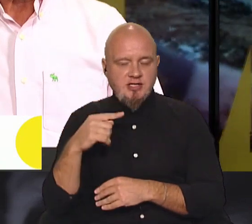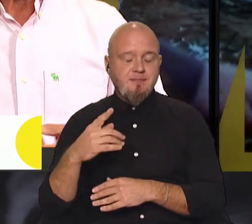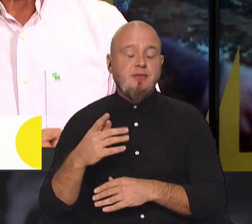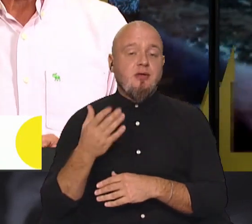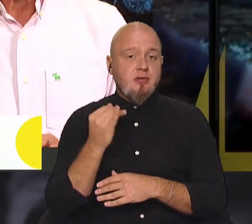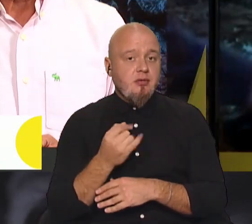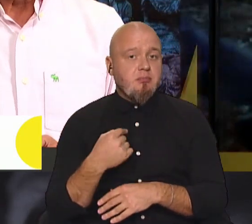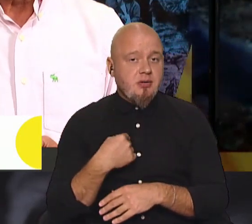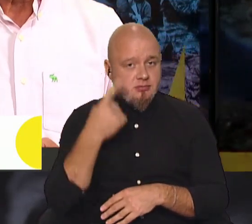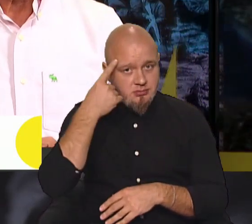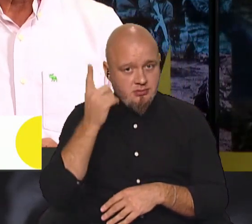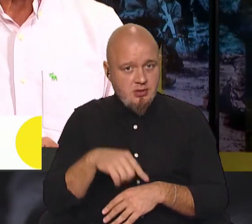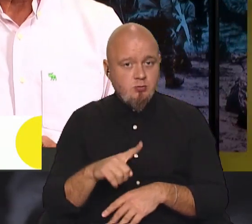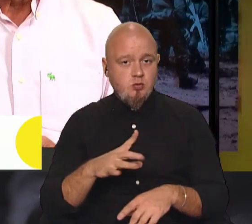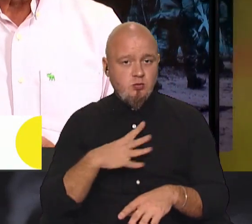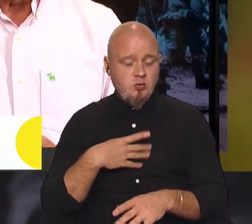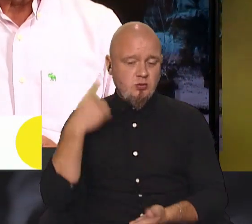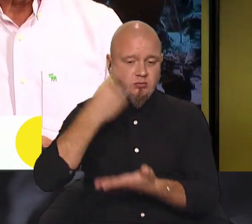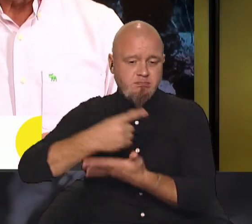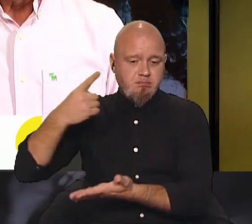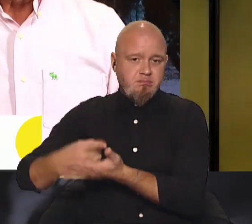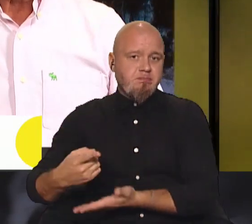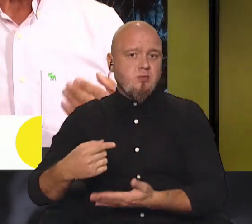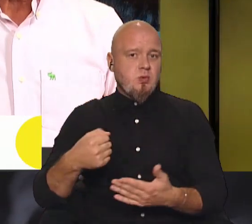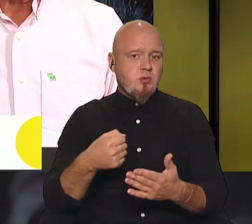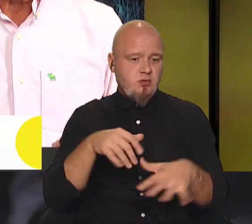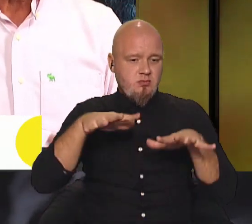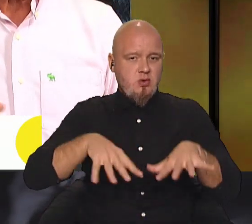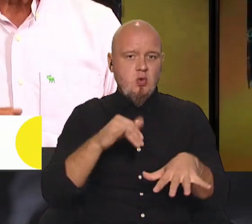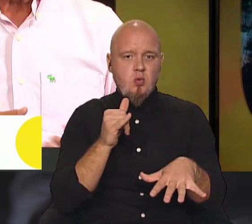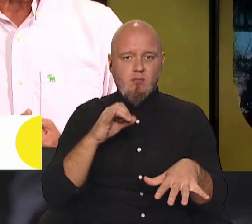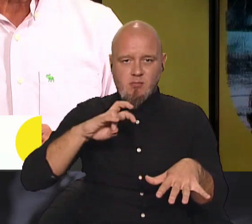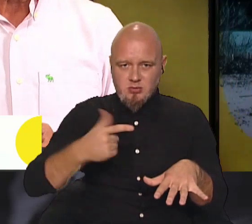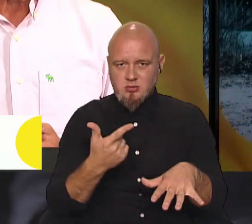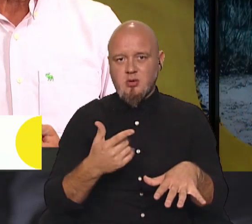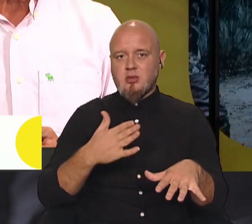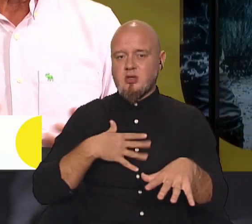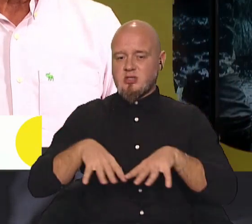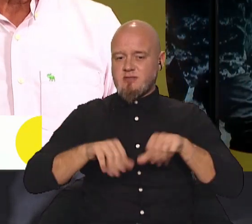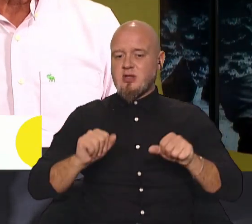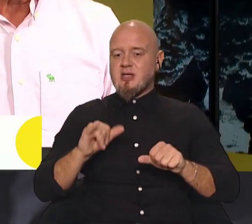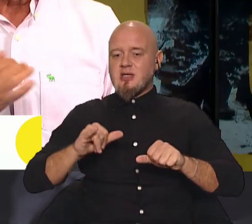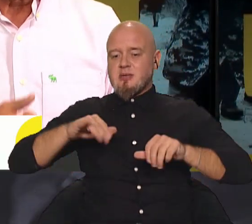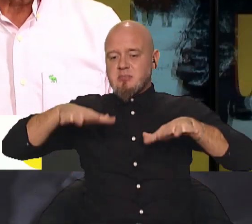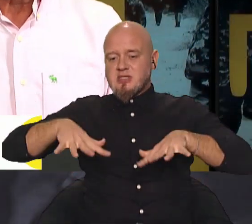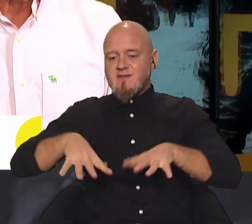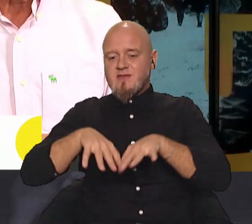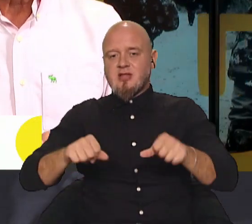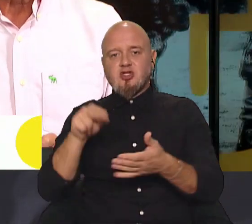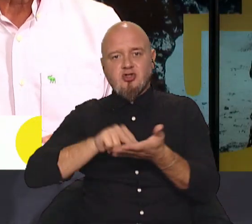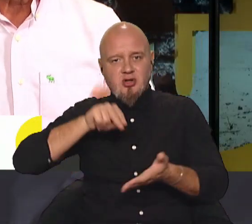І ми знаємо, що були прильоти і до Умані. Наша влада і місцева влада, черкаська і